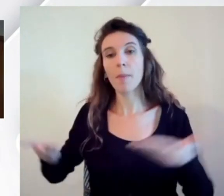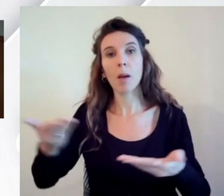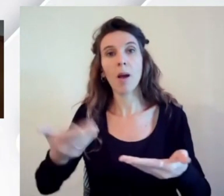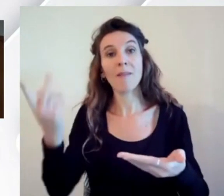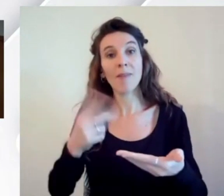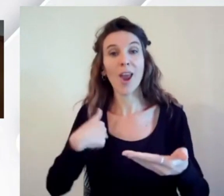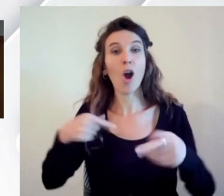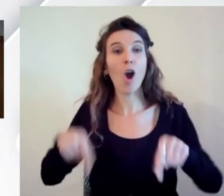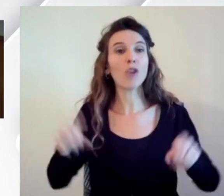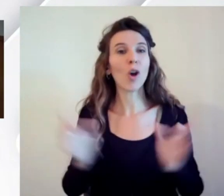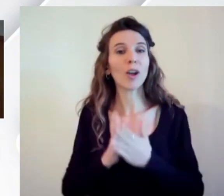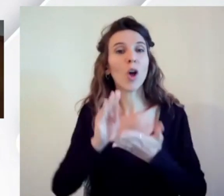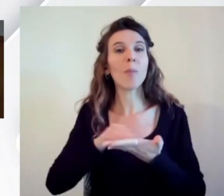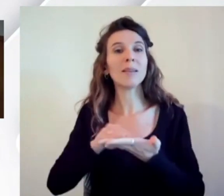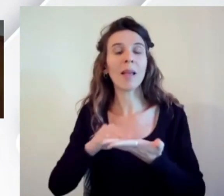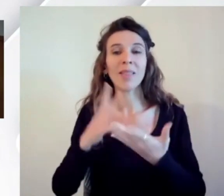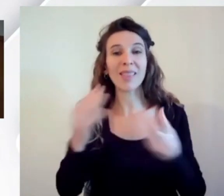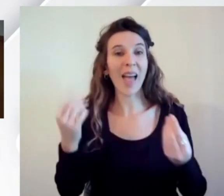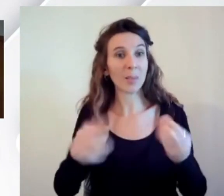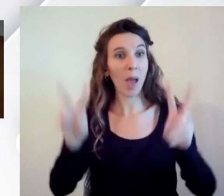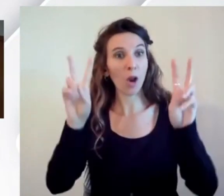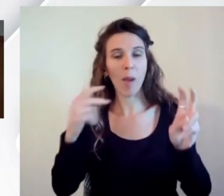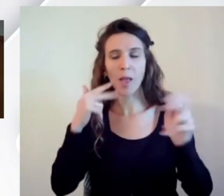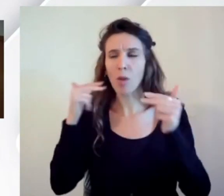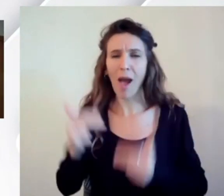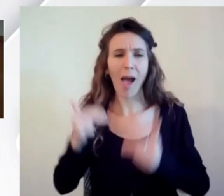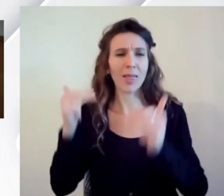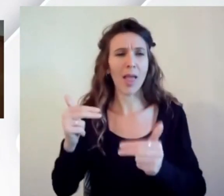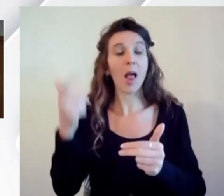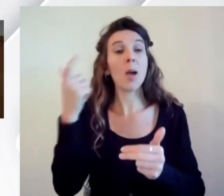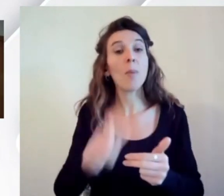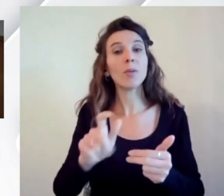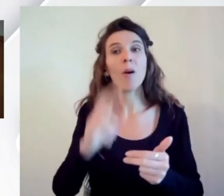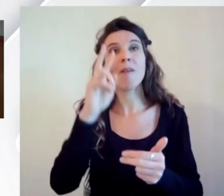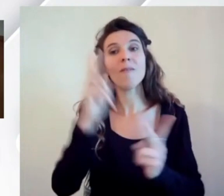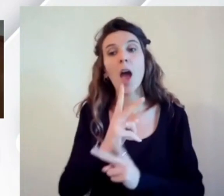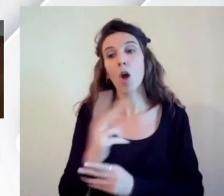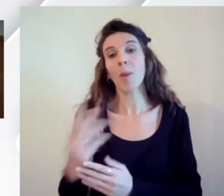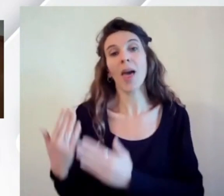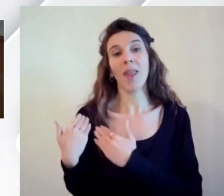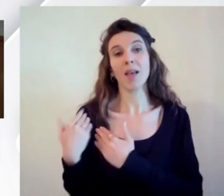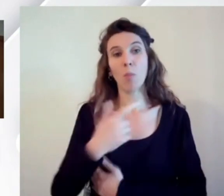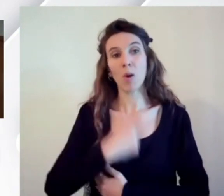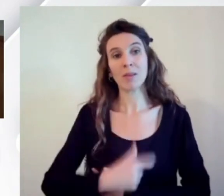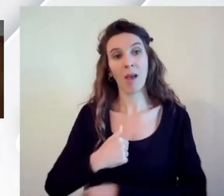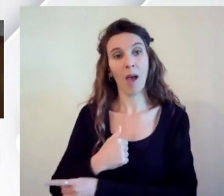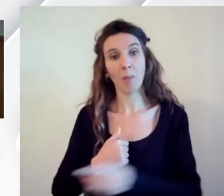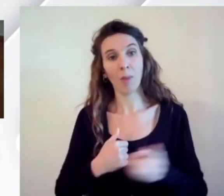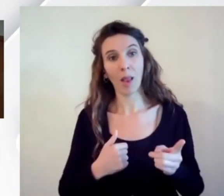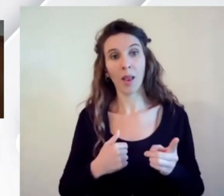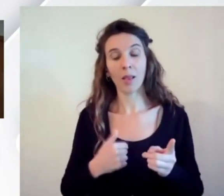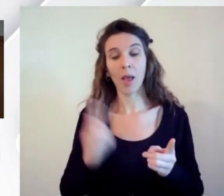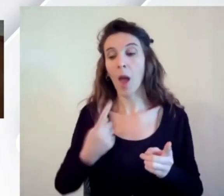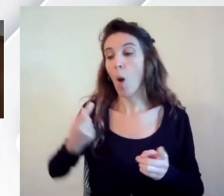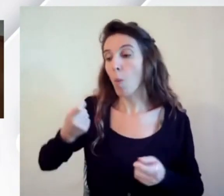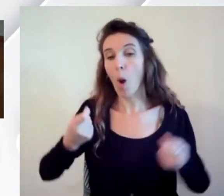anni in questa cosa perché è nostro compito che diciamo contribuire affinché